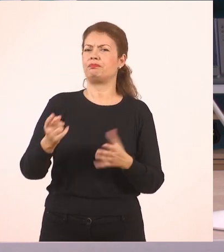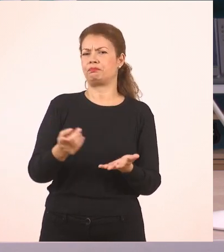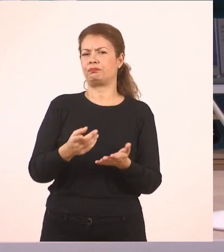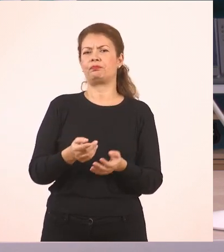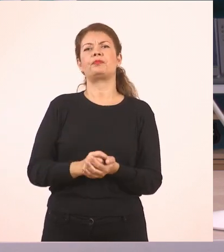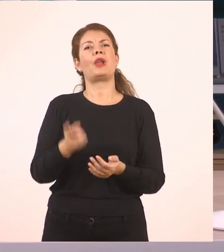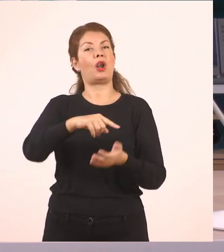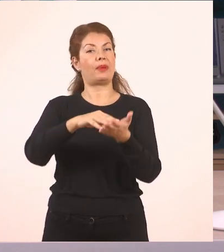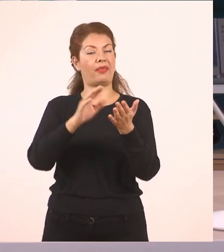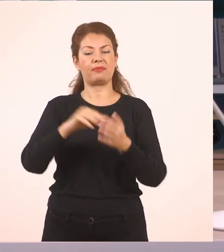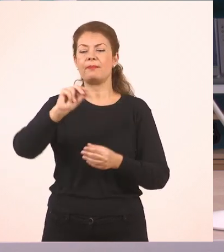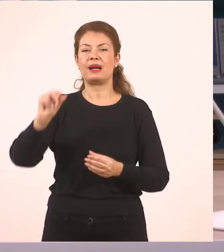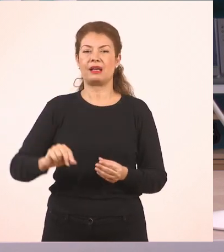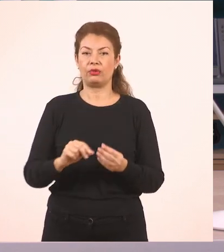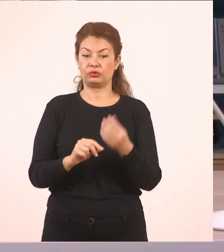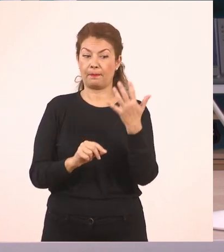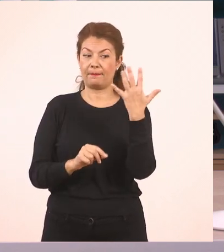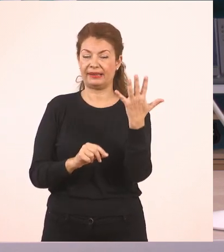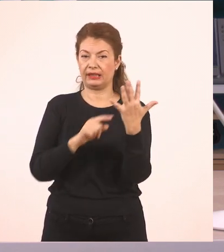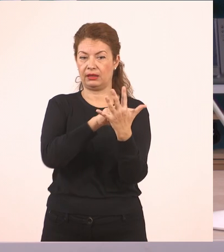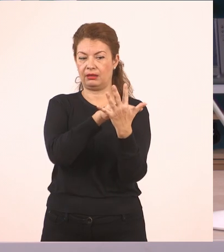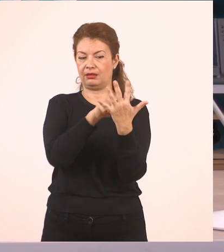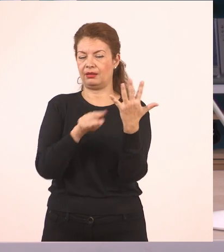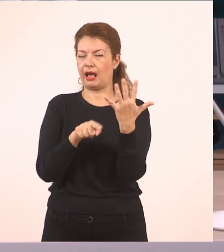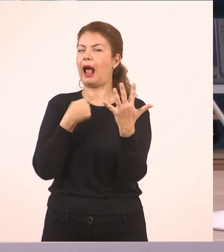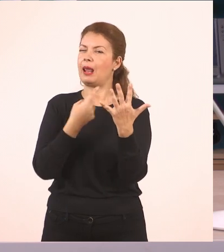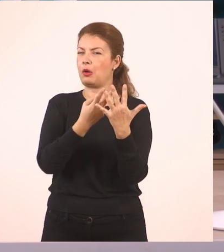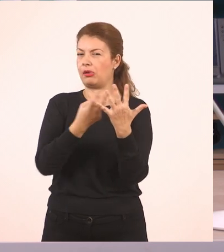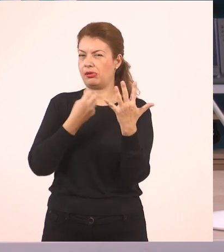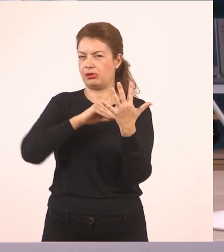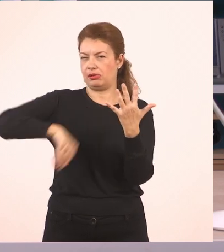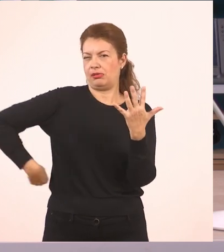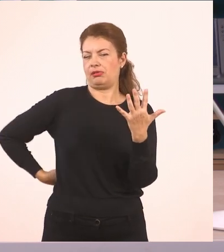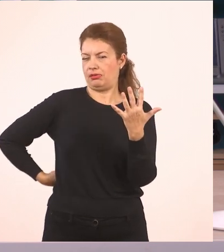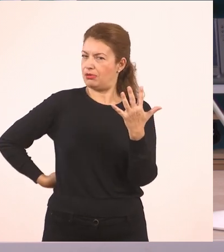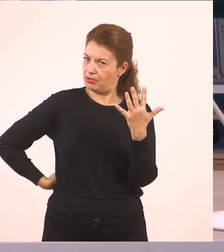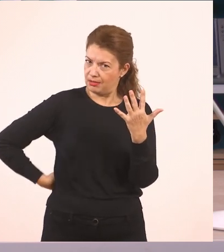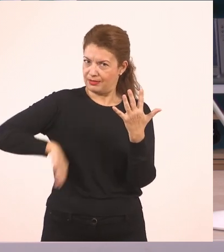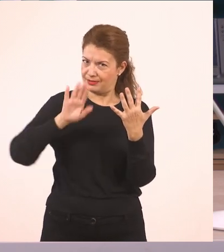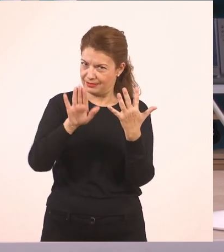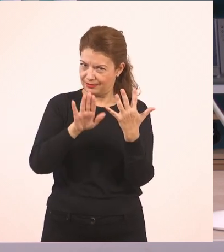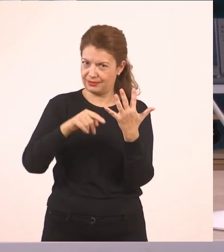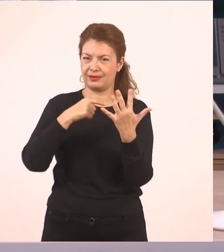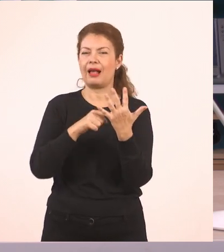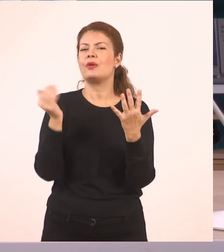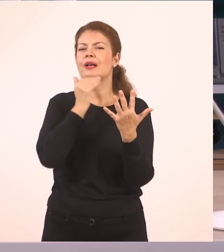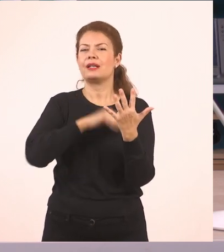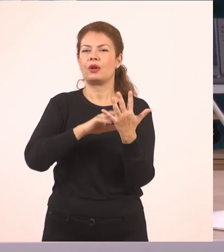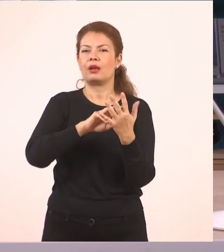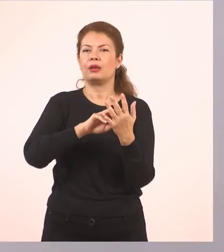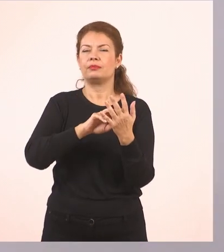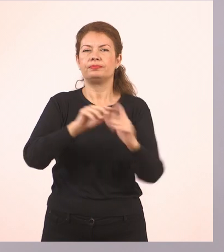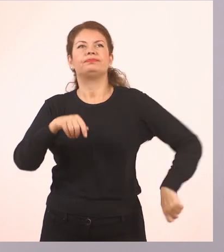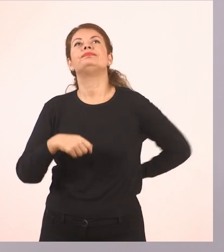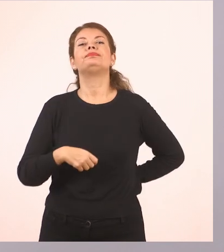5 στα χέρια μου, αλλά γνωρίζεις καλά ότι θα κρύψω. Και με μια αστραπιαία κίνηση λοιπόν,